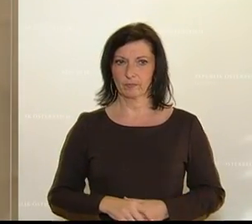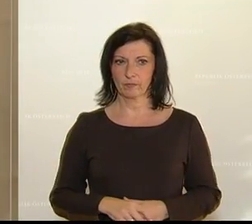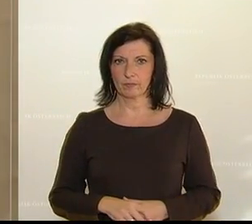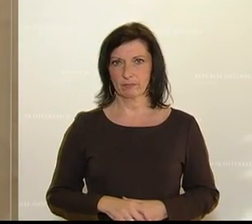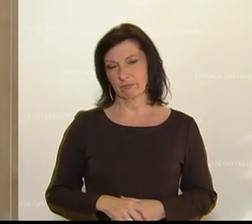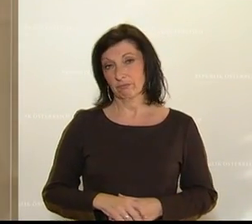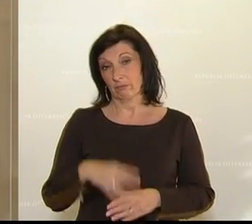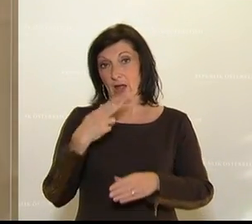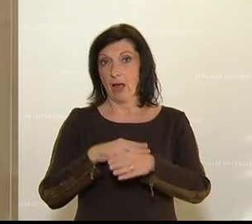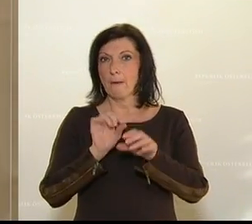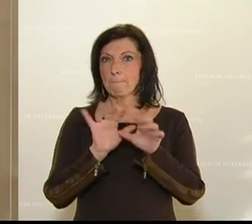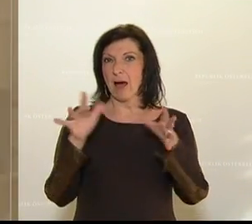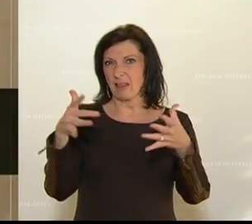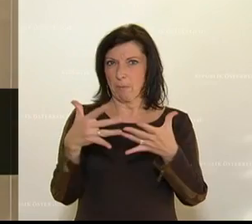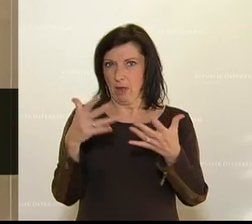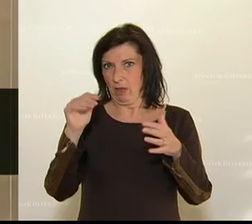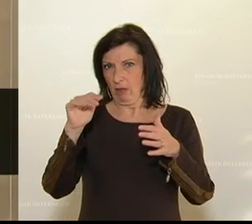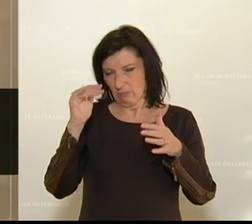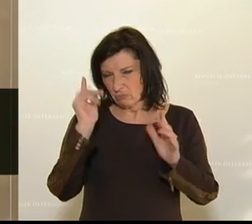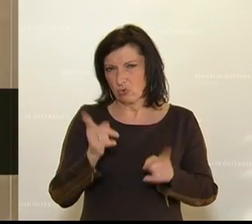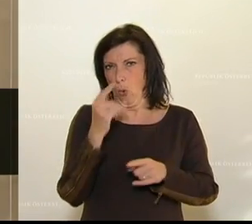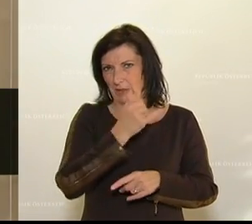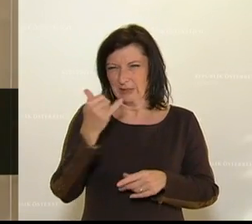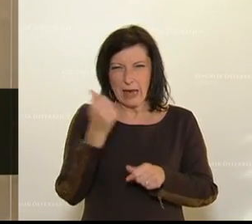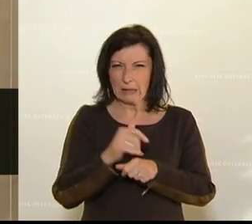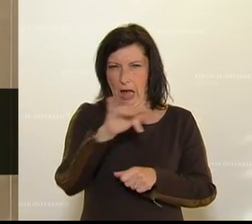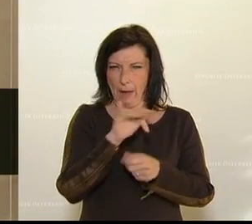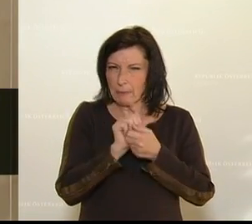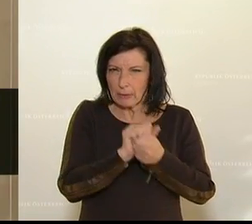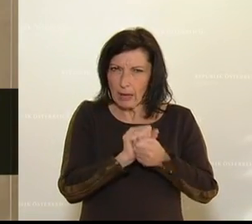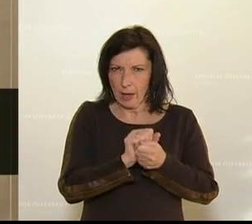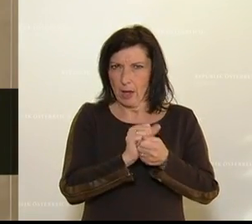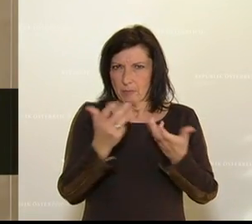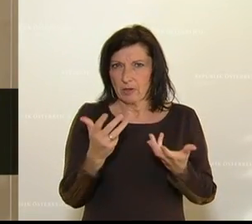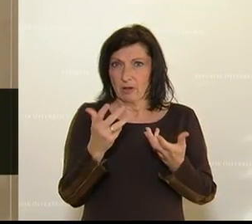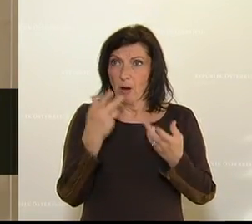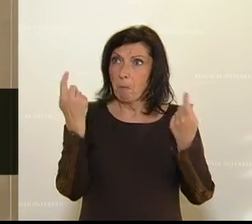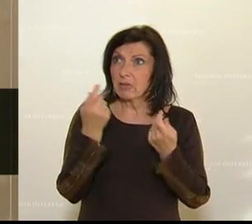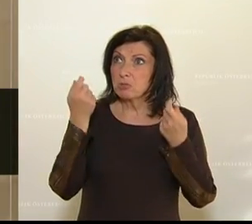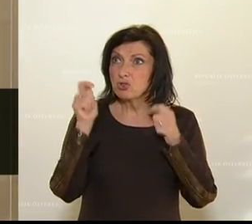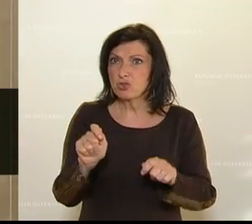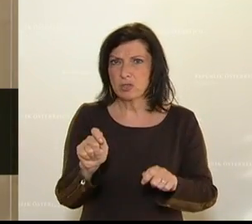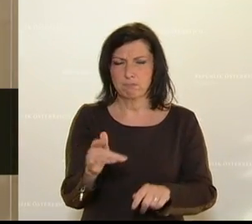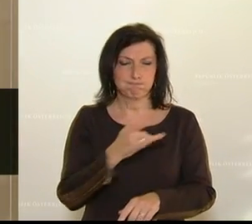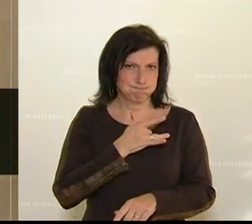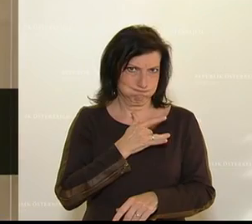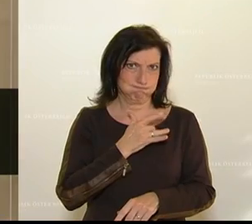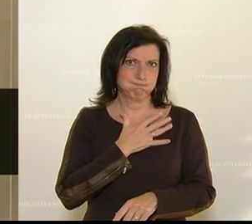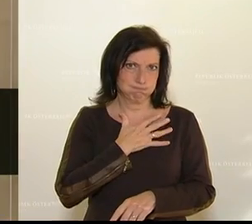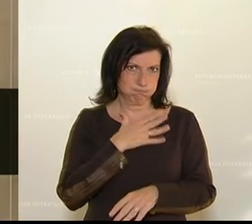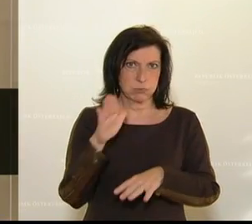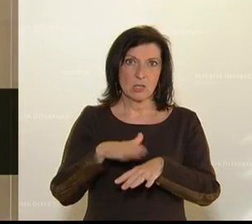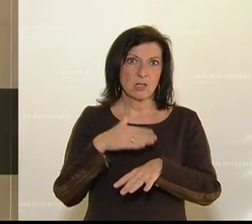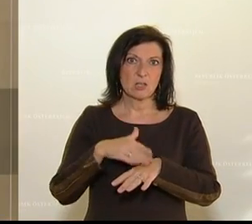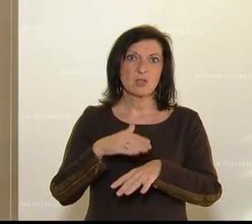Pandemie gilt es ja, um jeden Arbeitsplatz zu kämpfen. Und umso schmerzlicher sind Betriebsschließungen wie bei Mayer